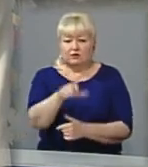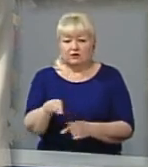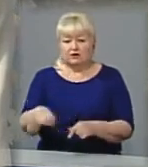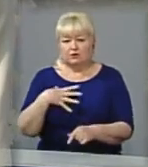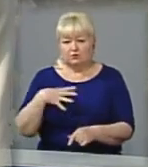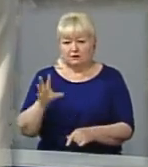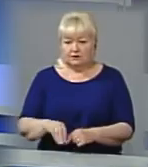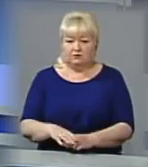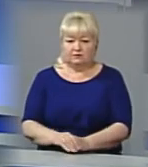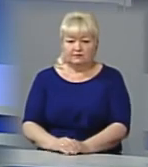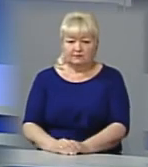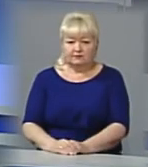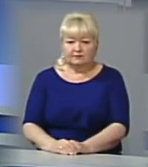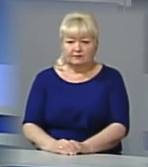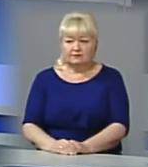загинуло.